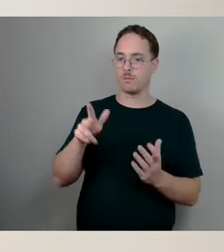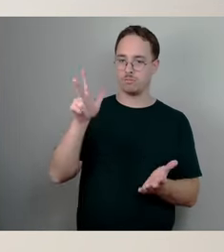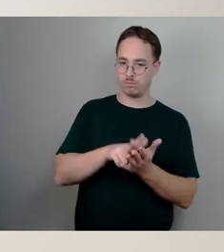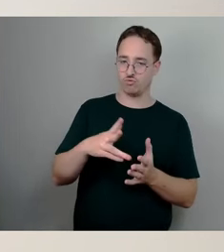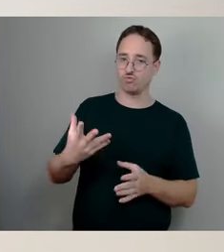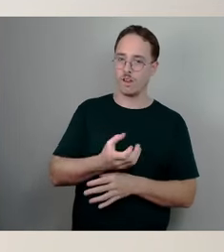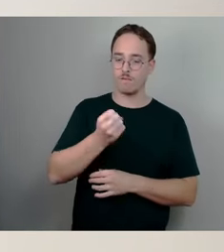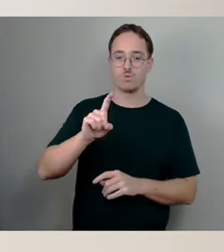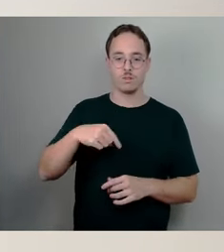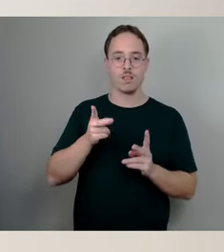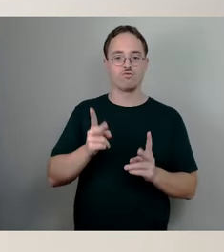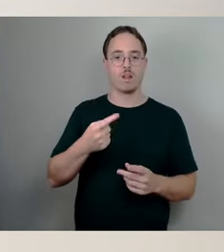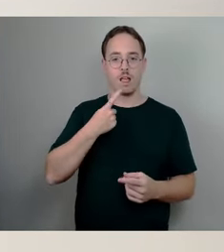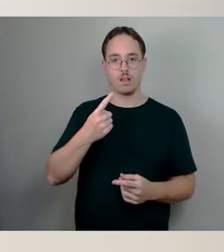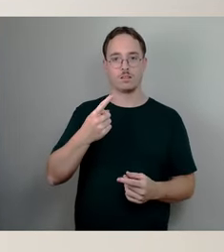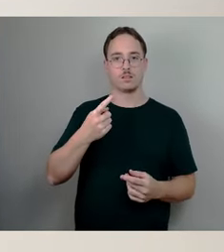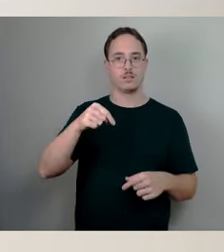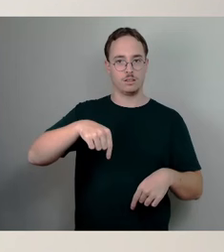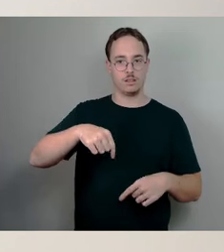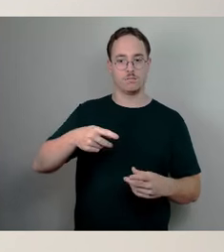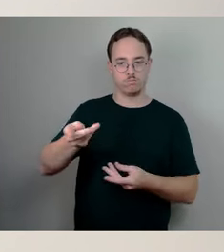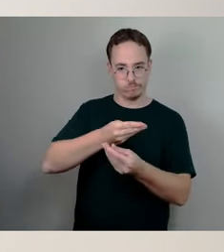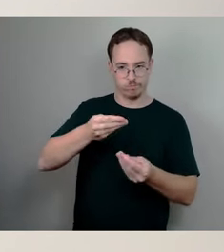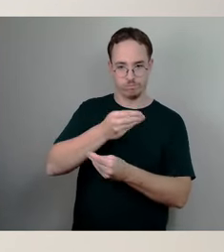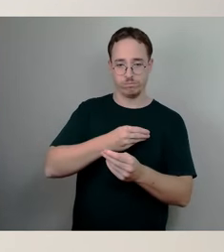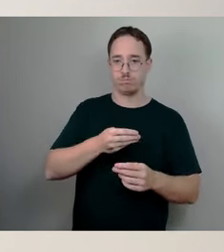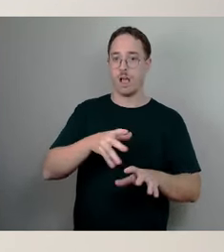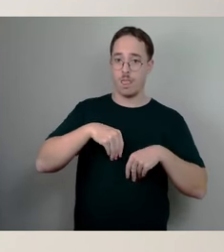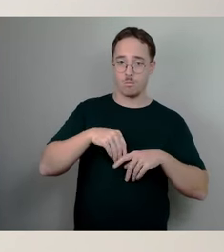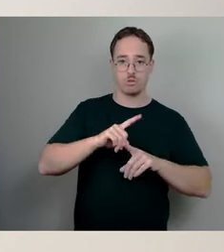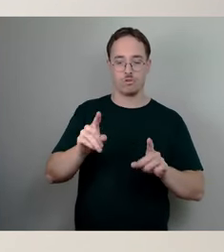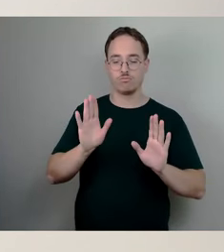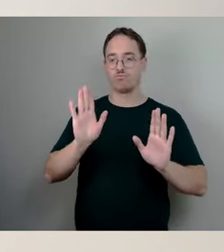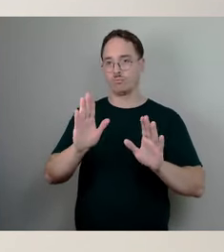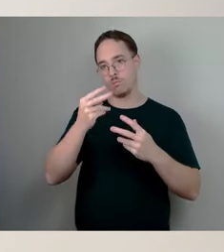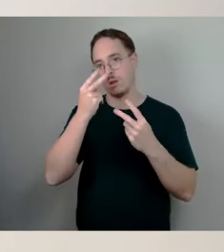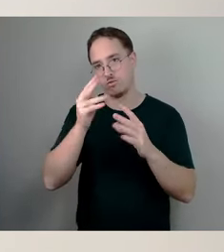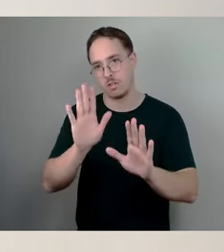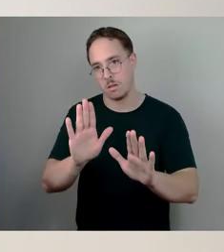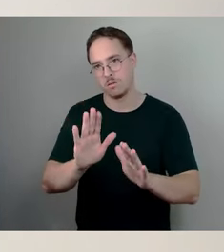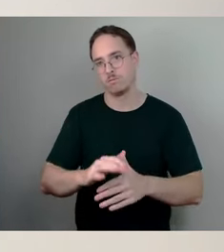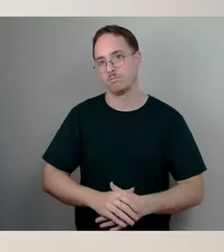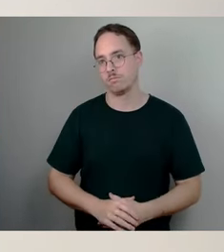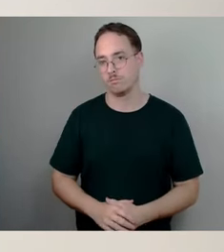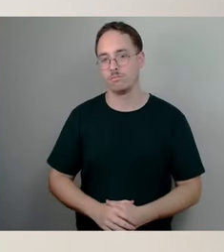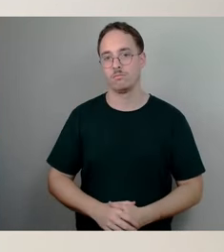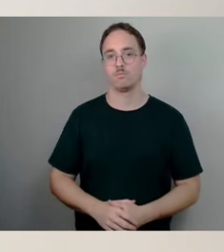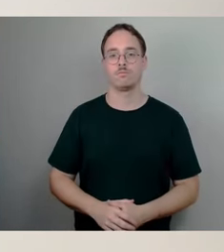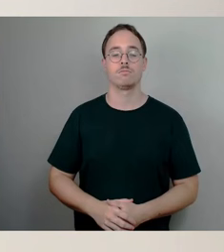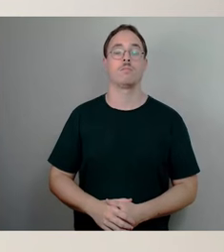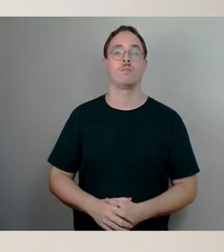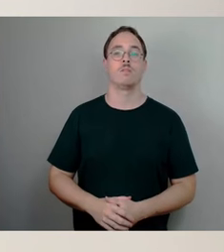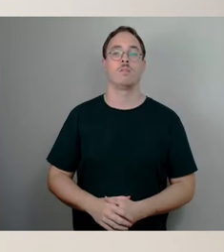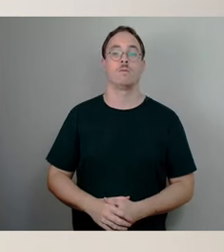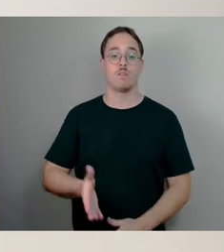dieses Hauses, dort entsprechende Veränderungen vorzunehmen. Zum Zweiten vielleicht nochmal, ich habe es ja vorhin gerade am Beispiel